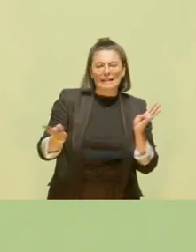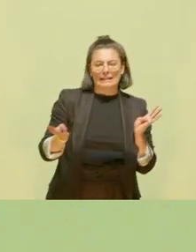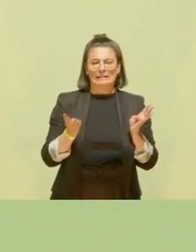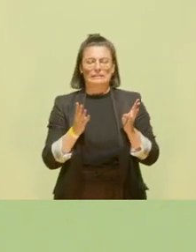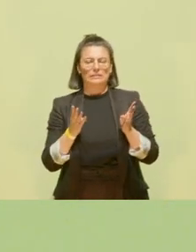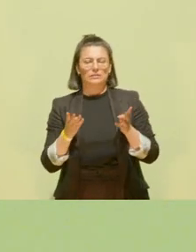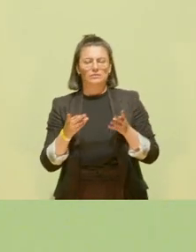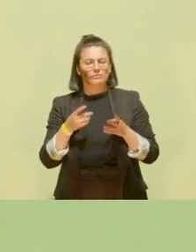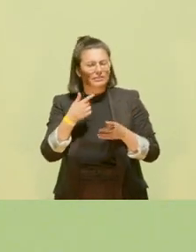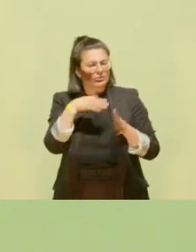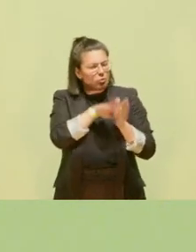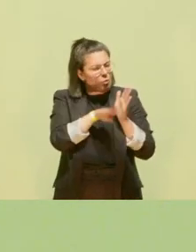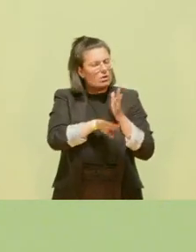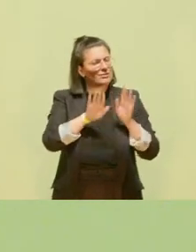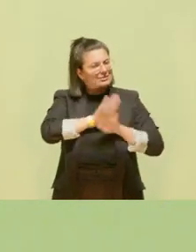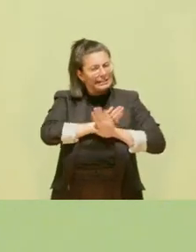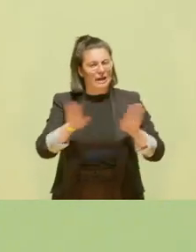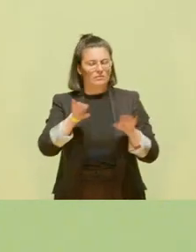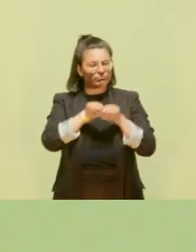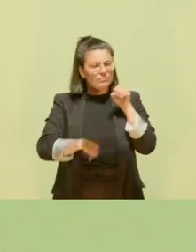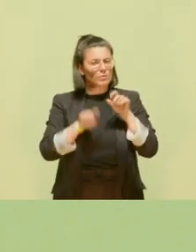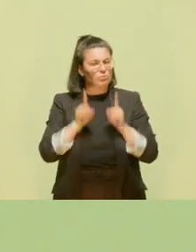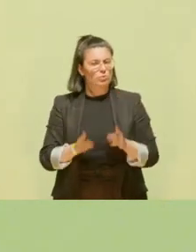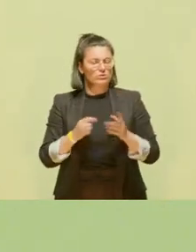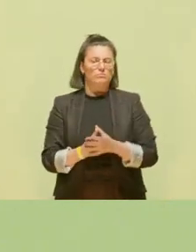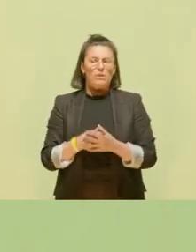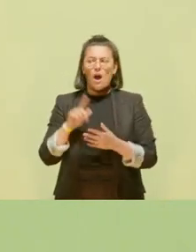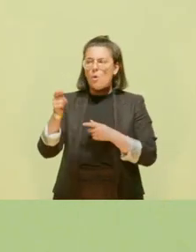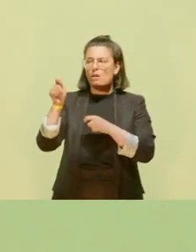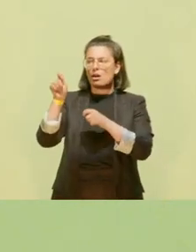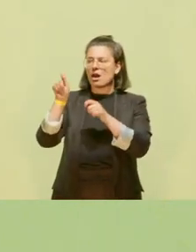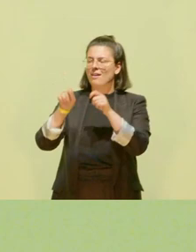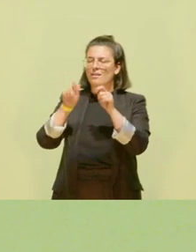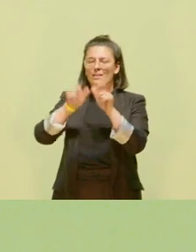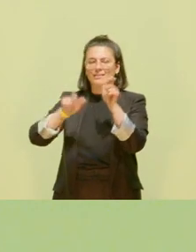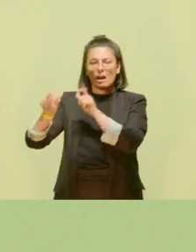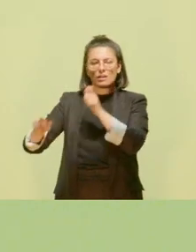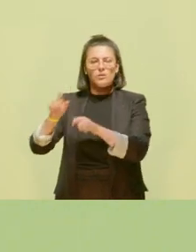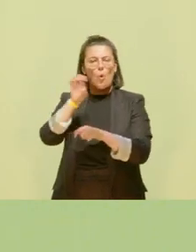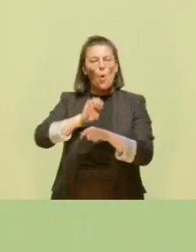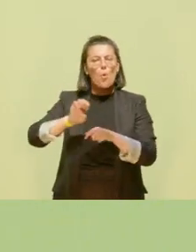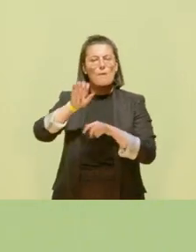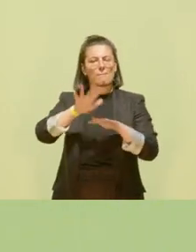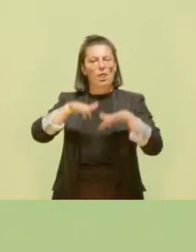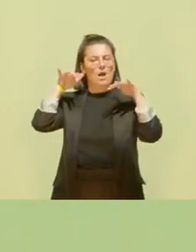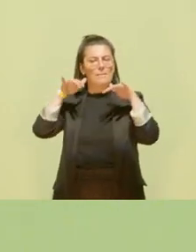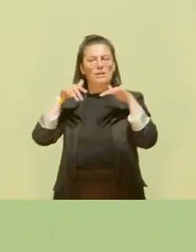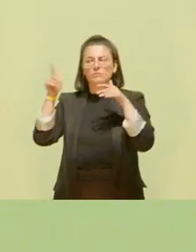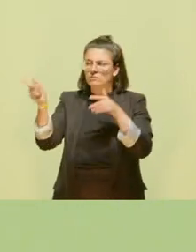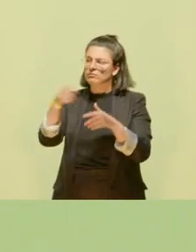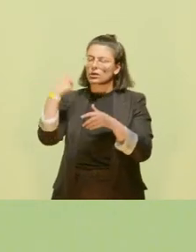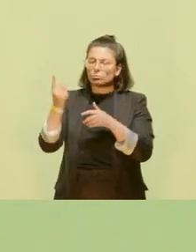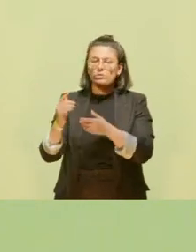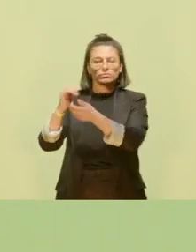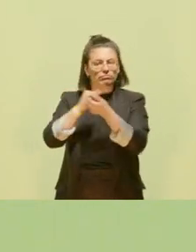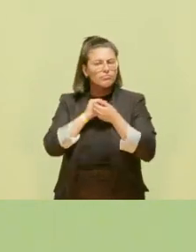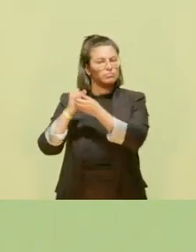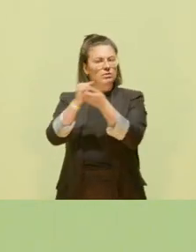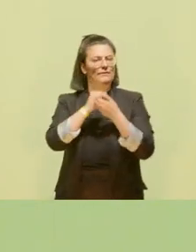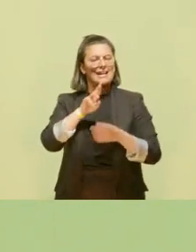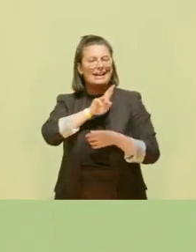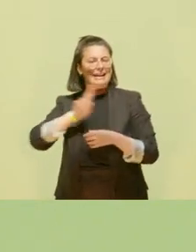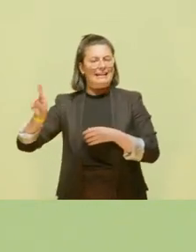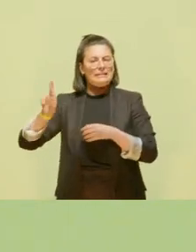Füßen treten. Liebe Kandidierende für das Europaparlament, mit euch gemeinsam schaffen wir es, gegen den Rechtsruck in Europa